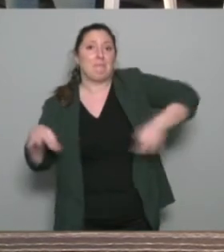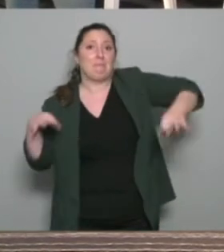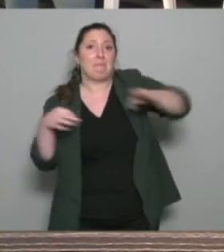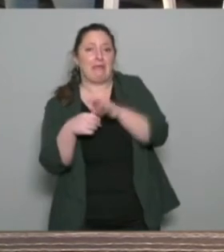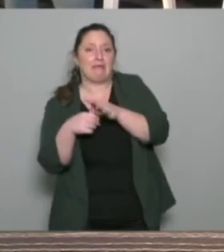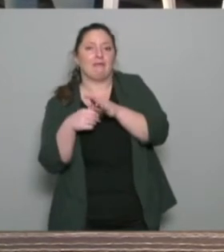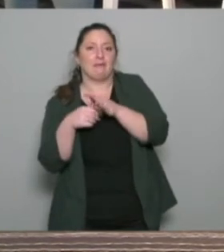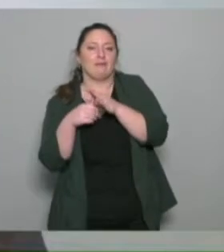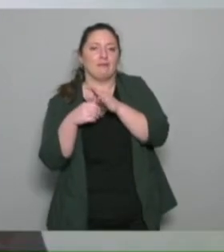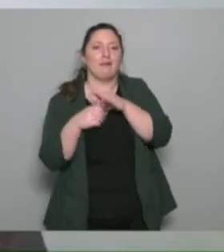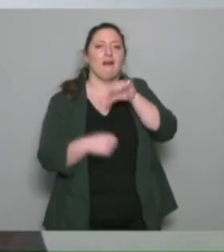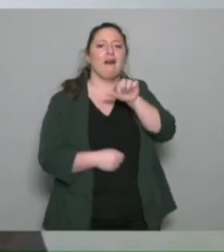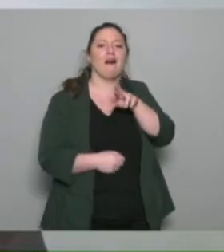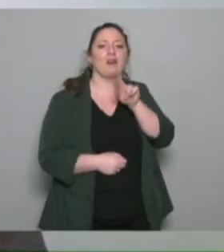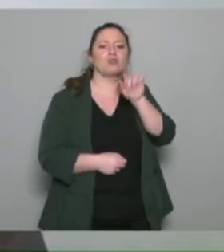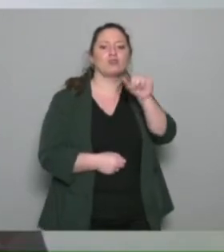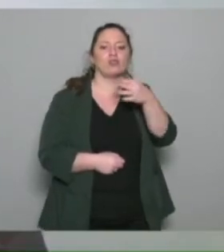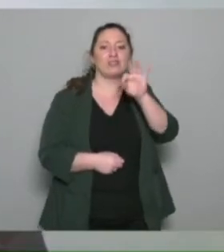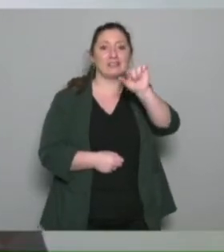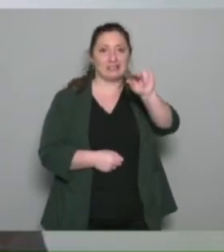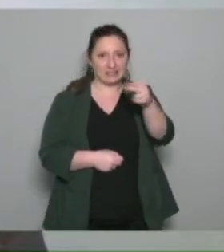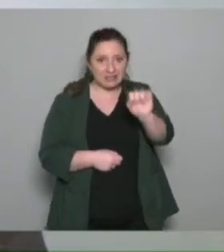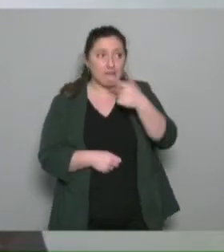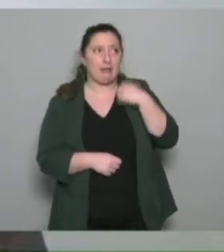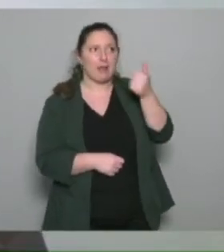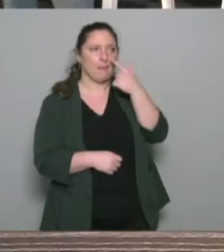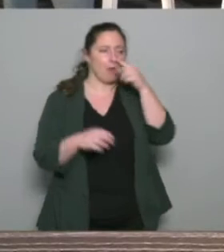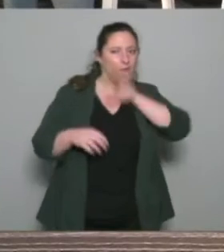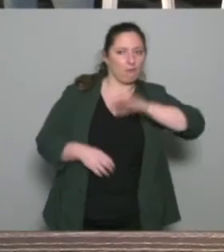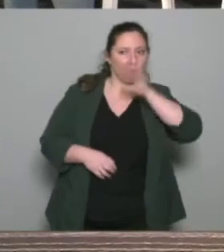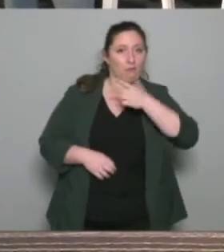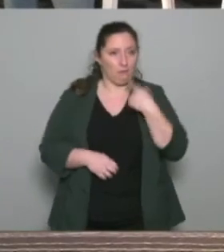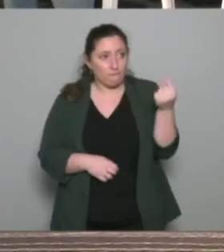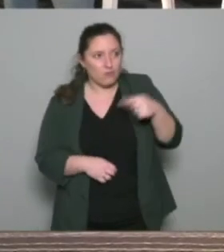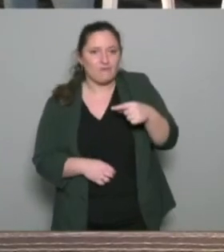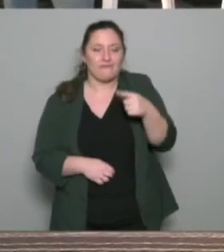est venue chercher des compétences en France. Elle nous expliquera ce qu'elle est venue chercher, qu'elle n'avait pas trouvé.